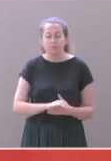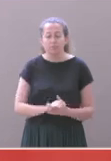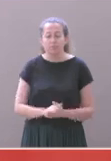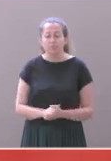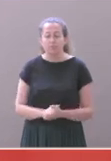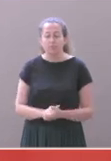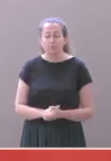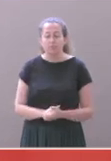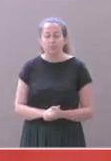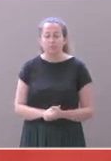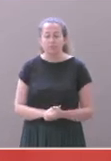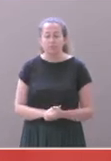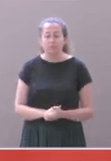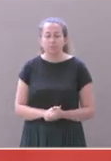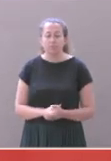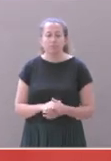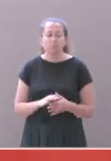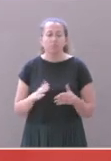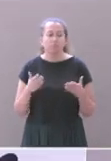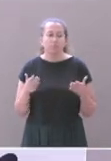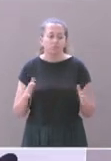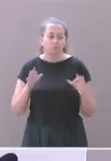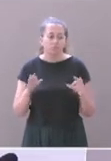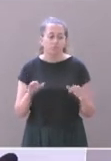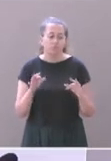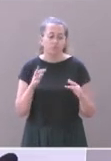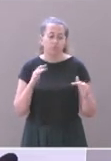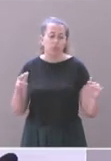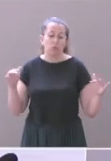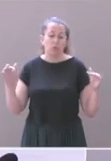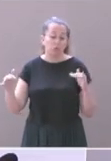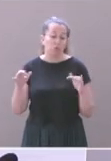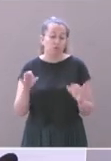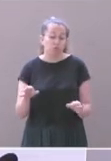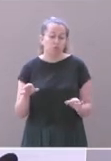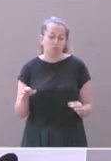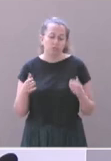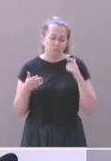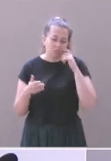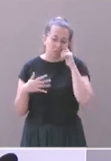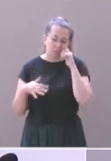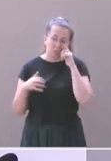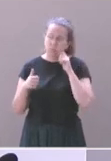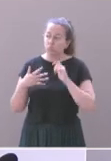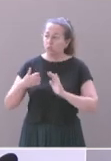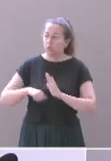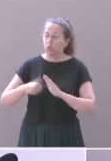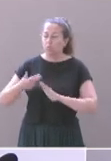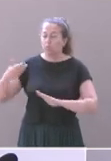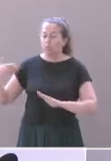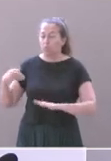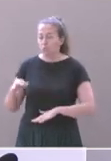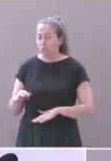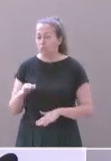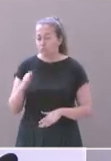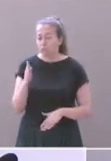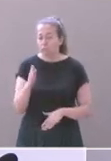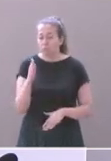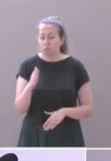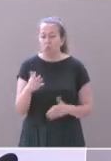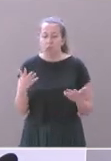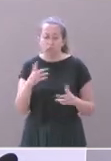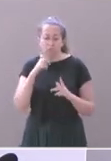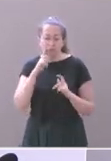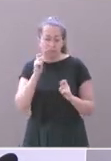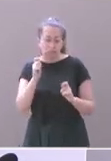La compensation environnementale est si fréquemment pratiquée depuis quelques mois qu'il est absolument nécessaire de prendre garde